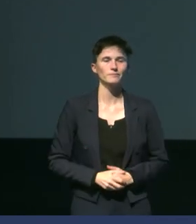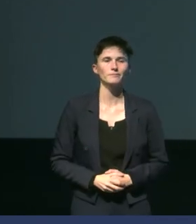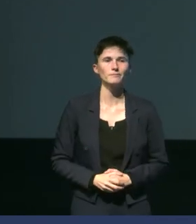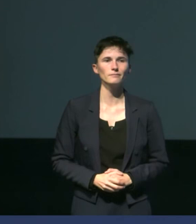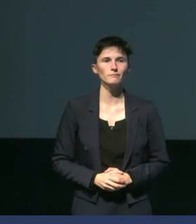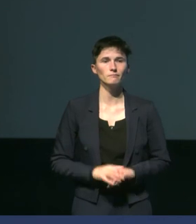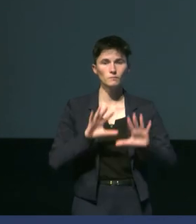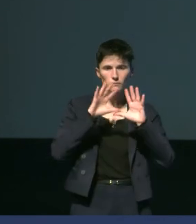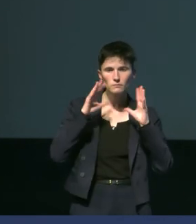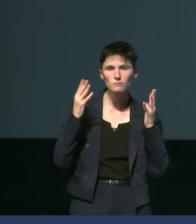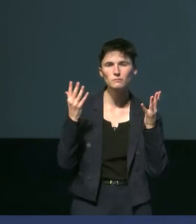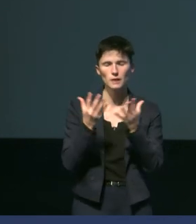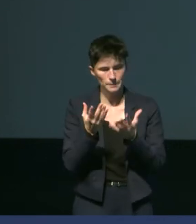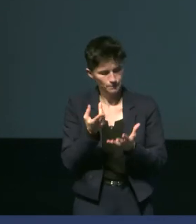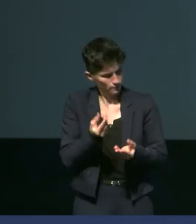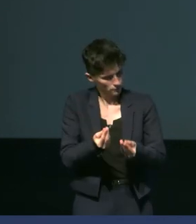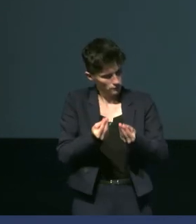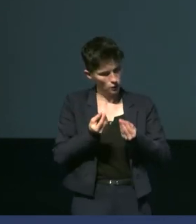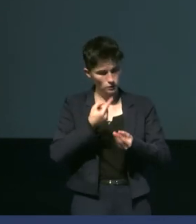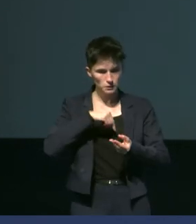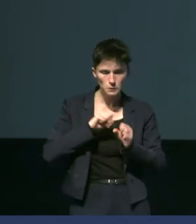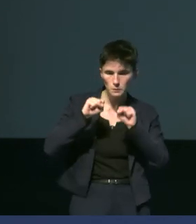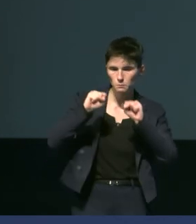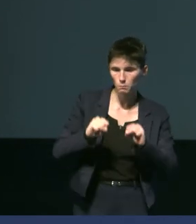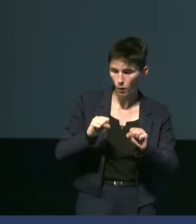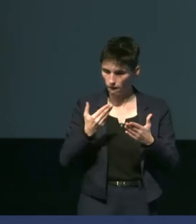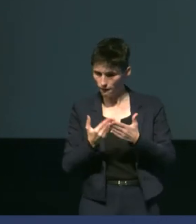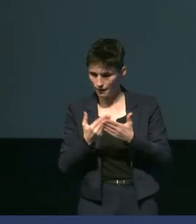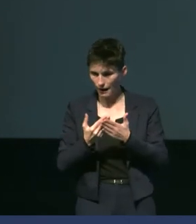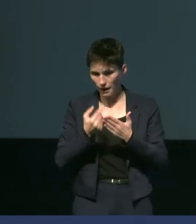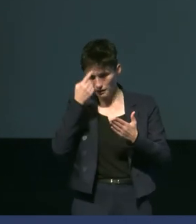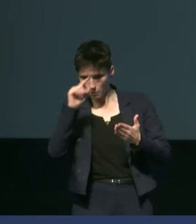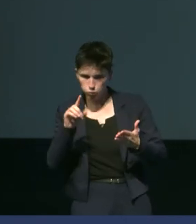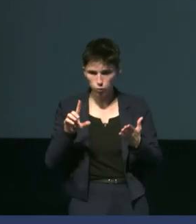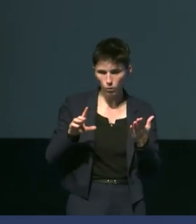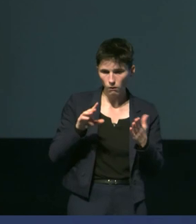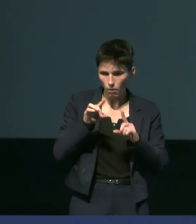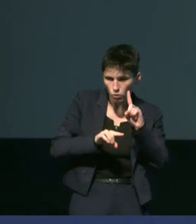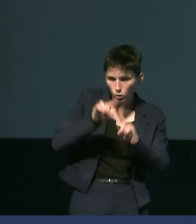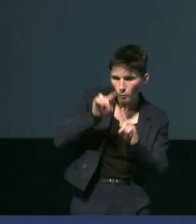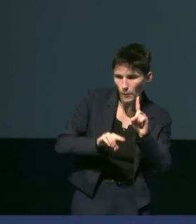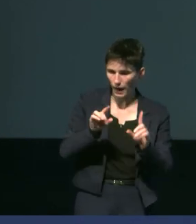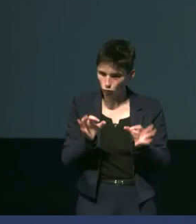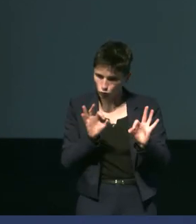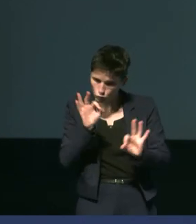Tout ça, ça nous a permis de mettre en lumière les capacités d'hétérothermie, c'est-à-dire les capacités des manchots à